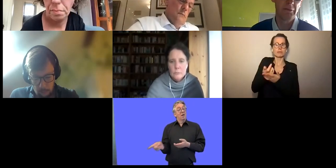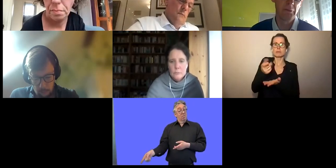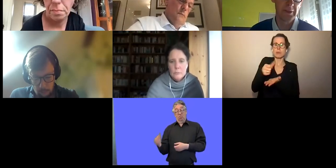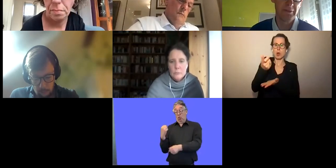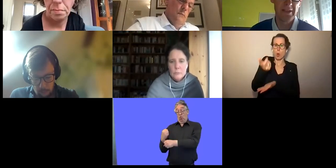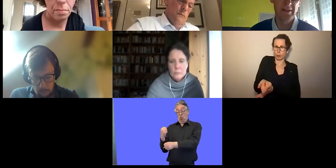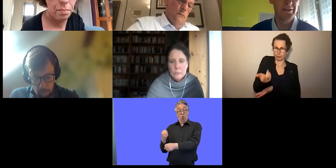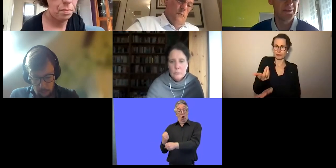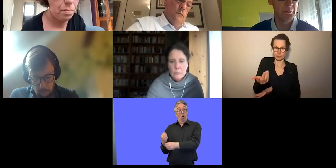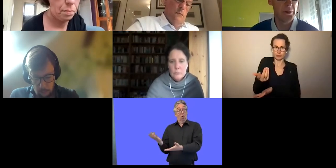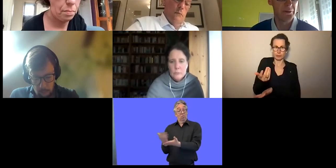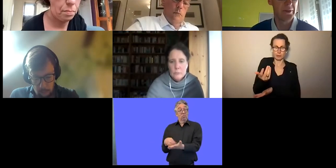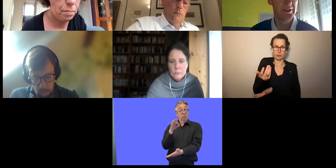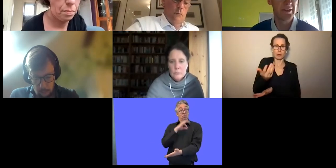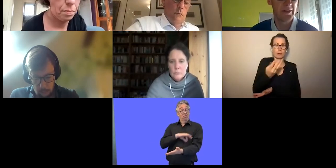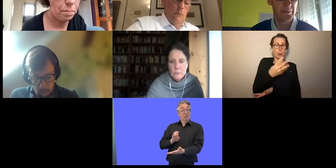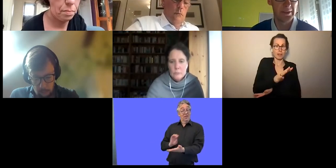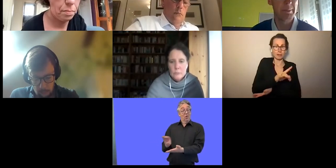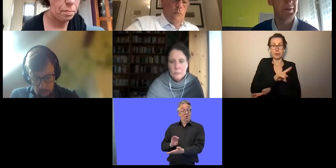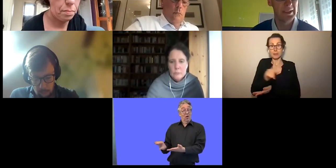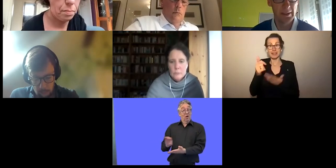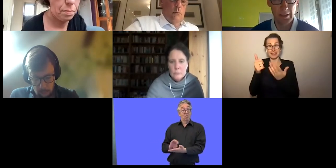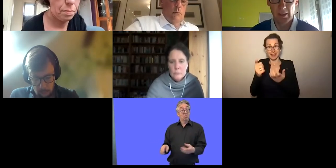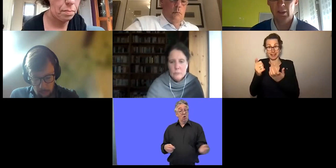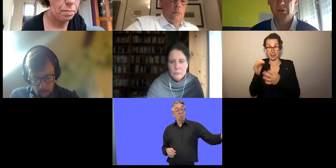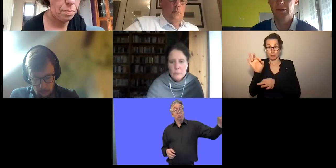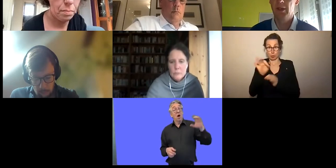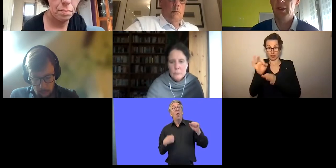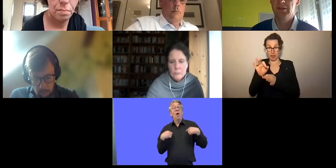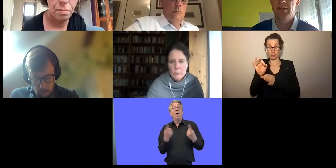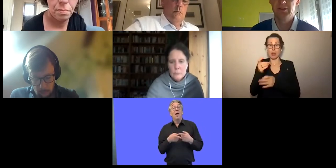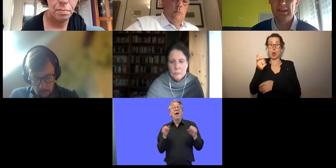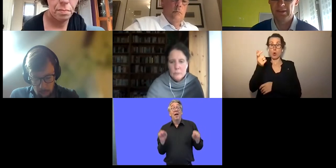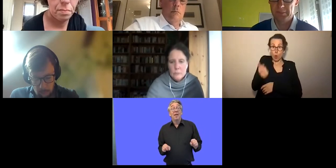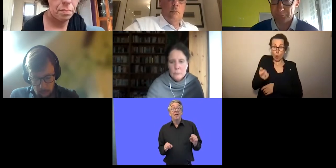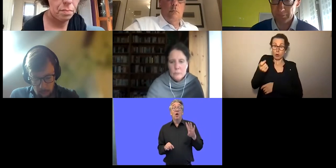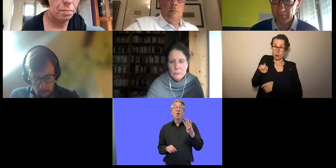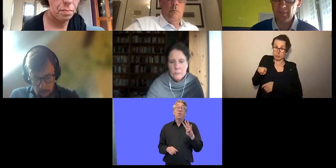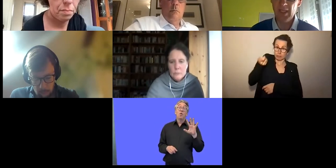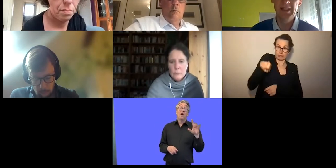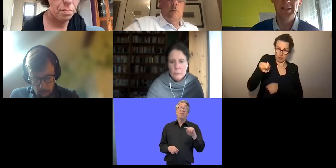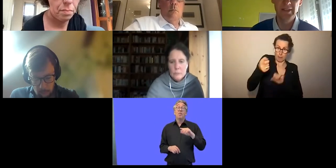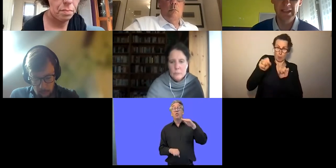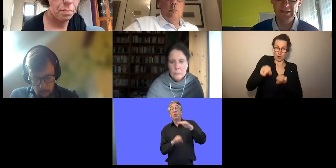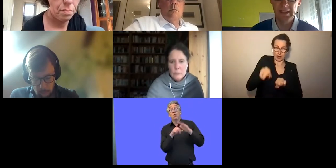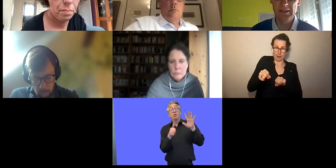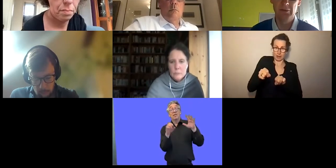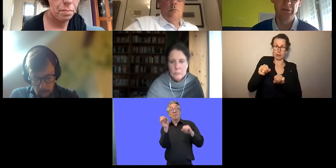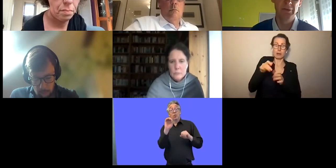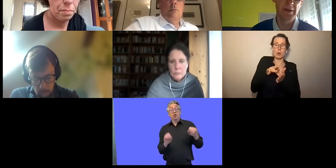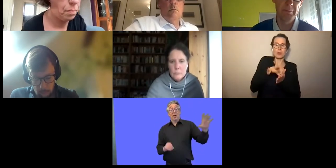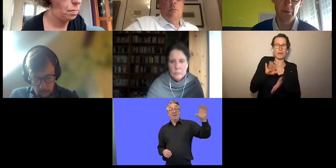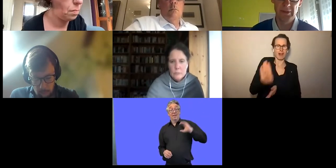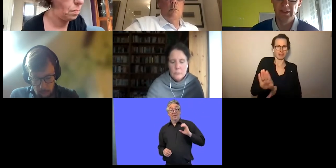Gehalts angeht, zwischen 45 und 60 Prozent des Gehalts, je nach